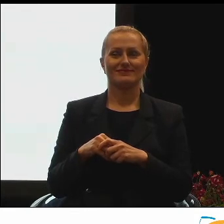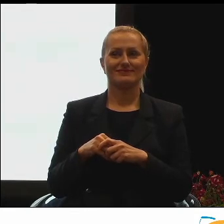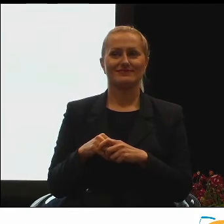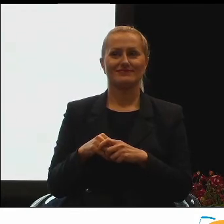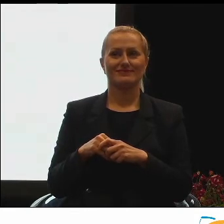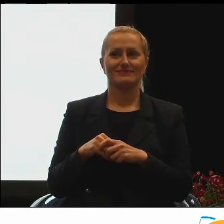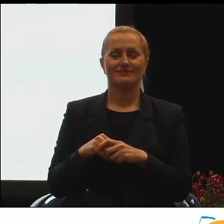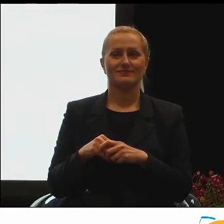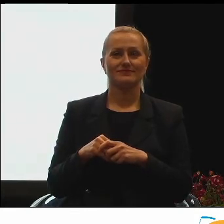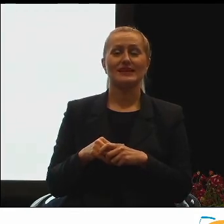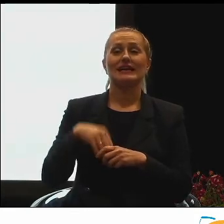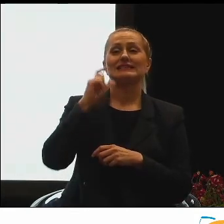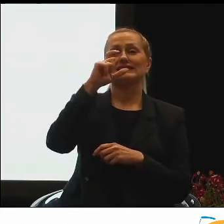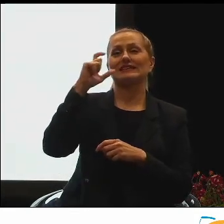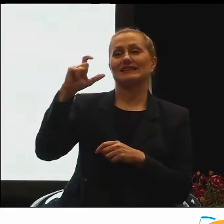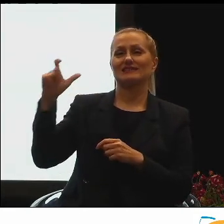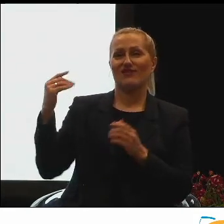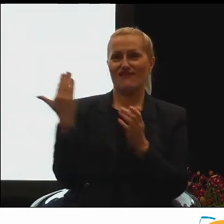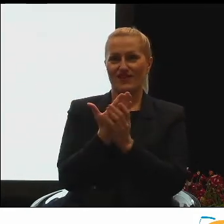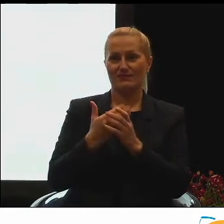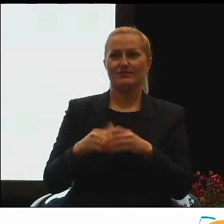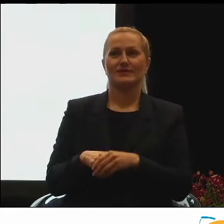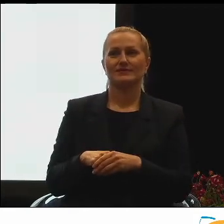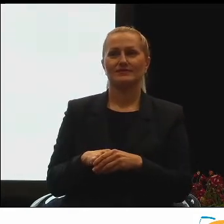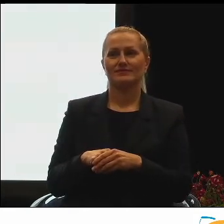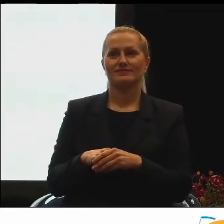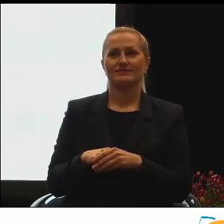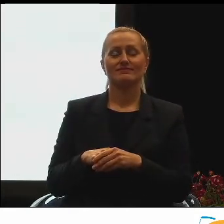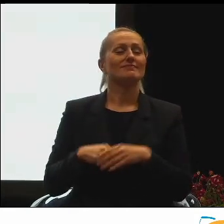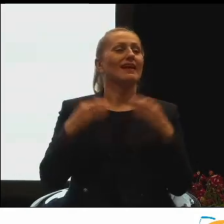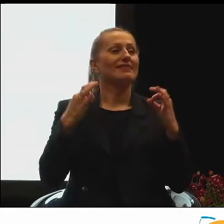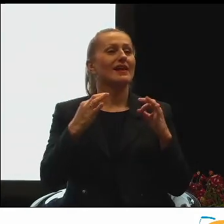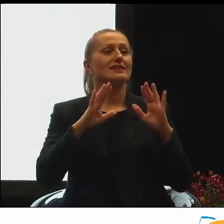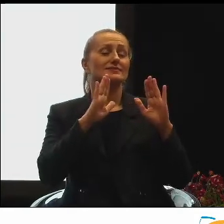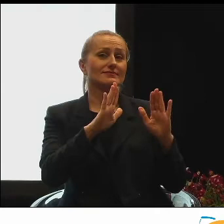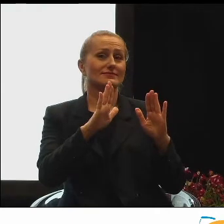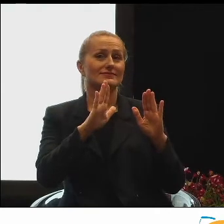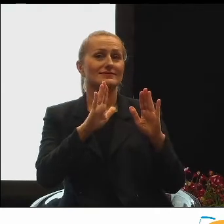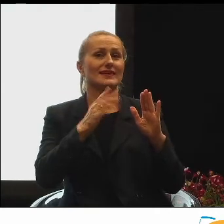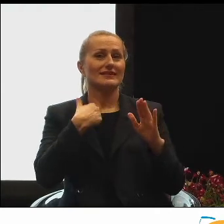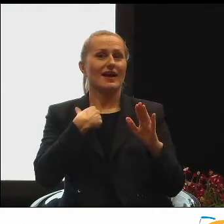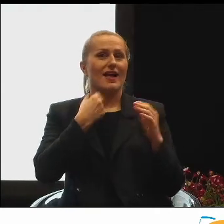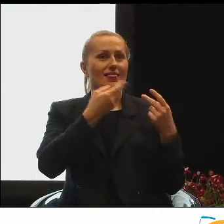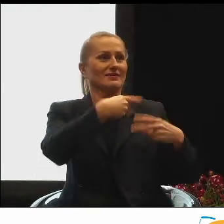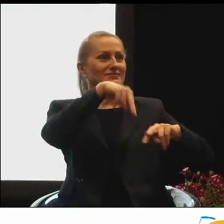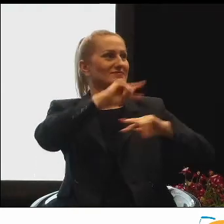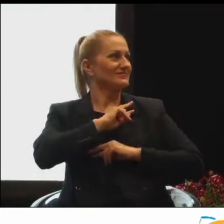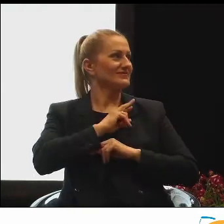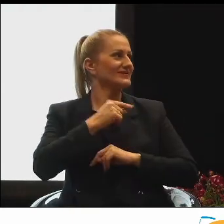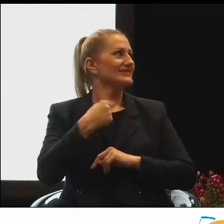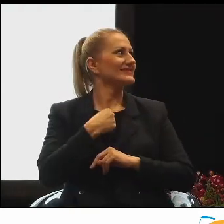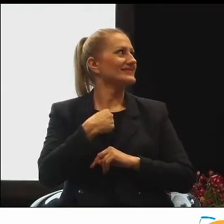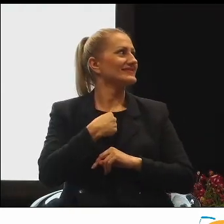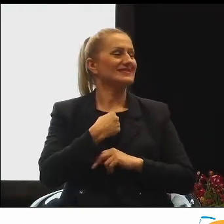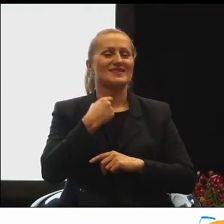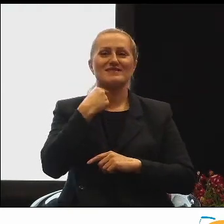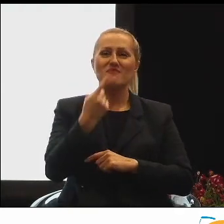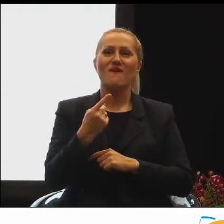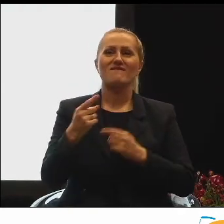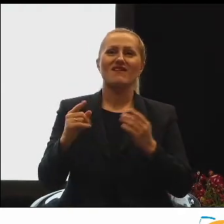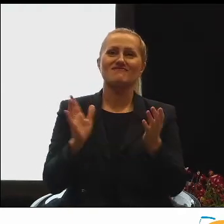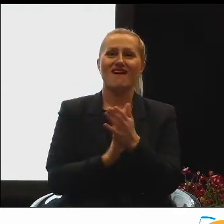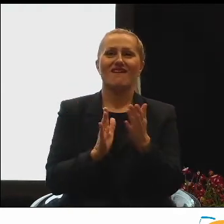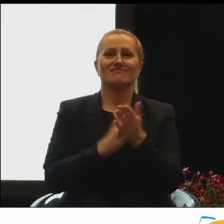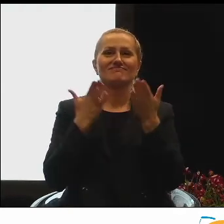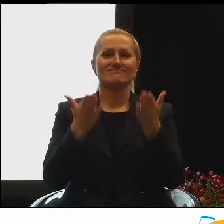Firma CCC. Teraz pozwól, ja będę miał przyjemność chwalenia